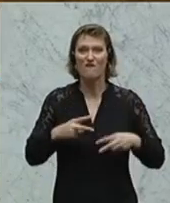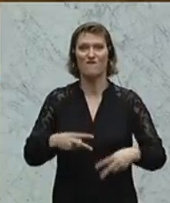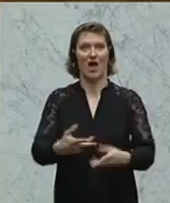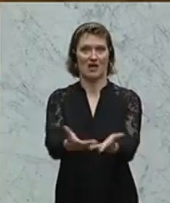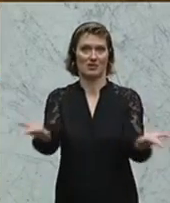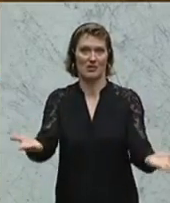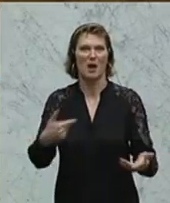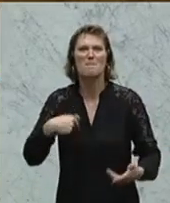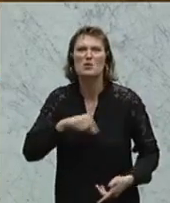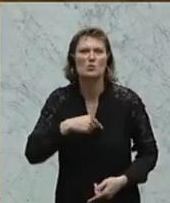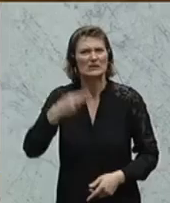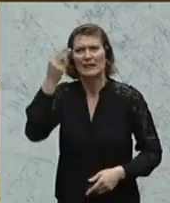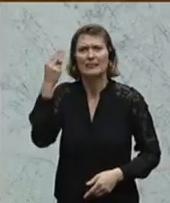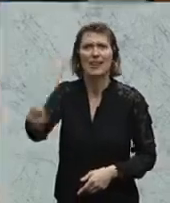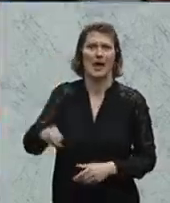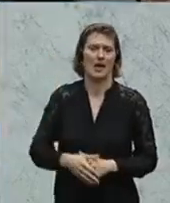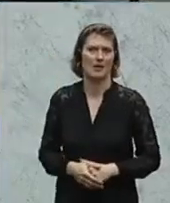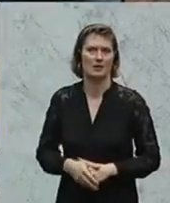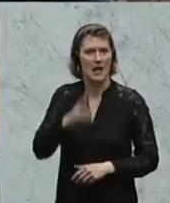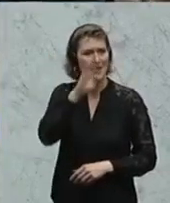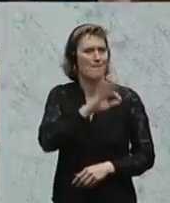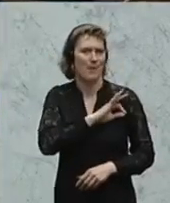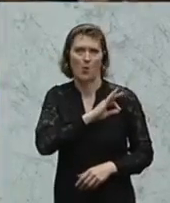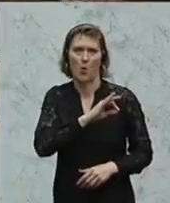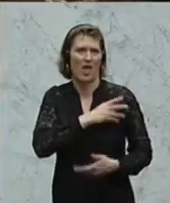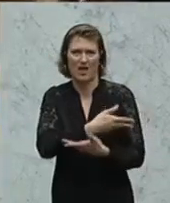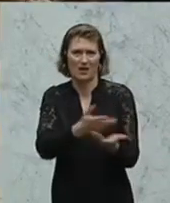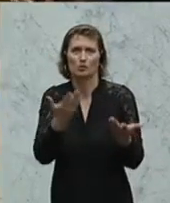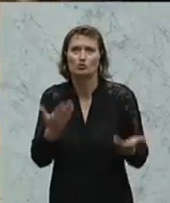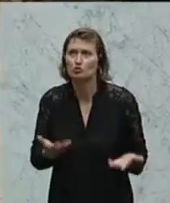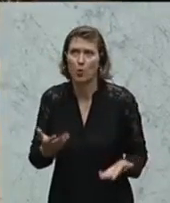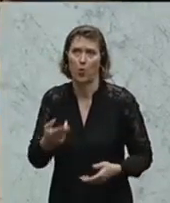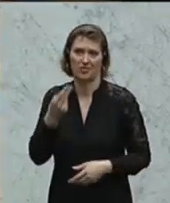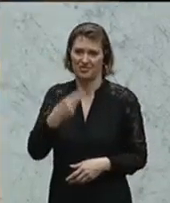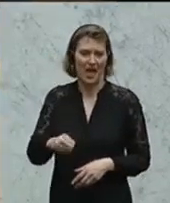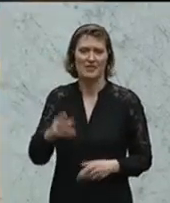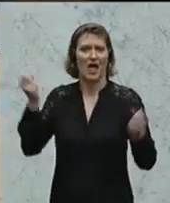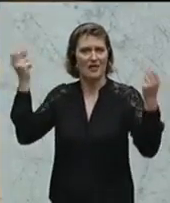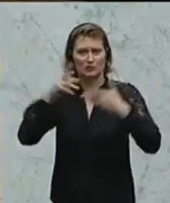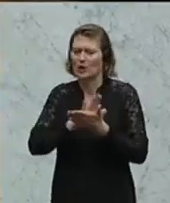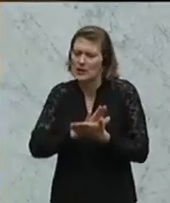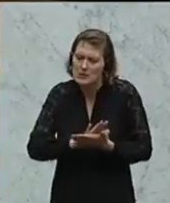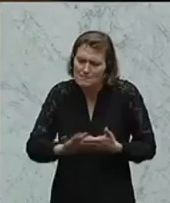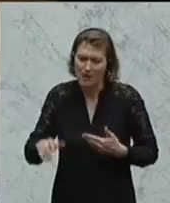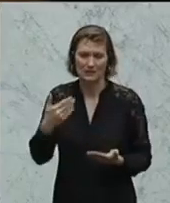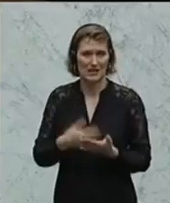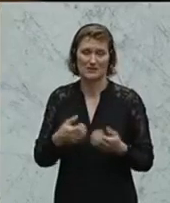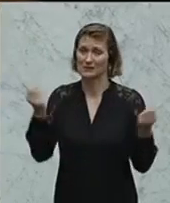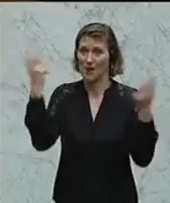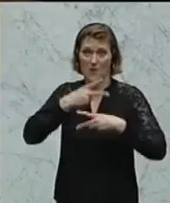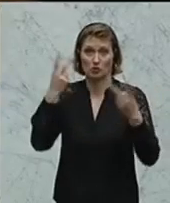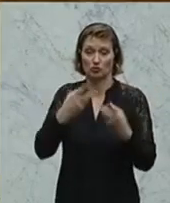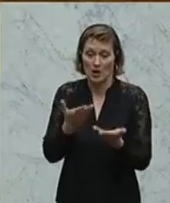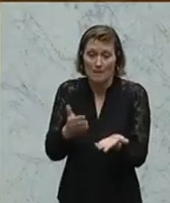gemacht wird. Das geht mit uns nicht, liebe Kolleginnen und Kollegen. Und dem werden wir nie die Zustimmung geben. Und daher ist es vollkommen klar,